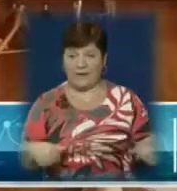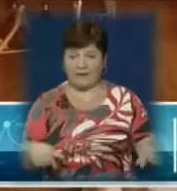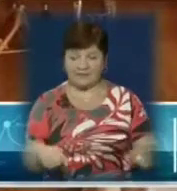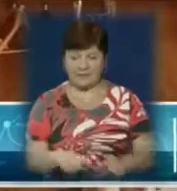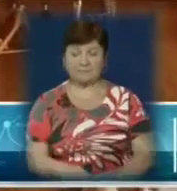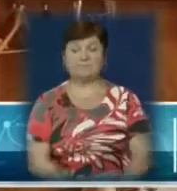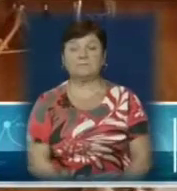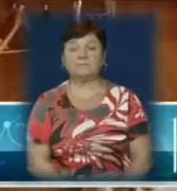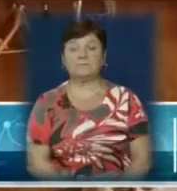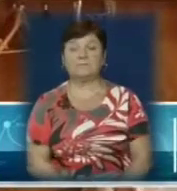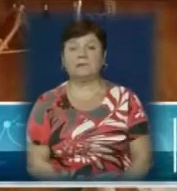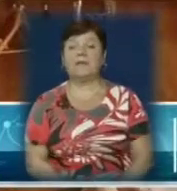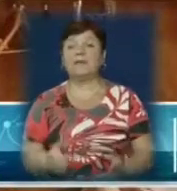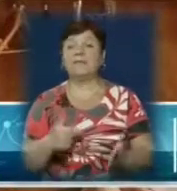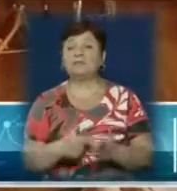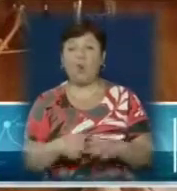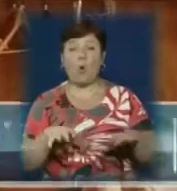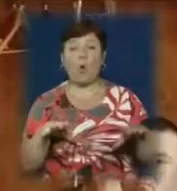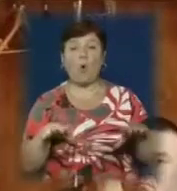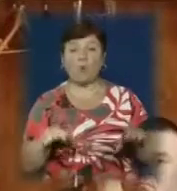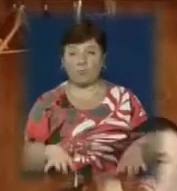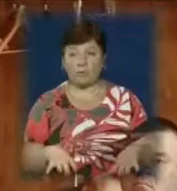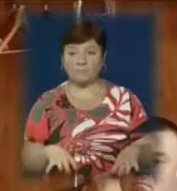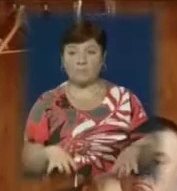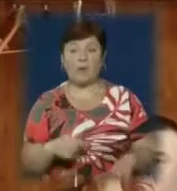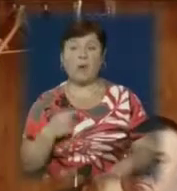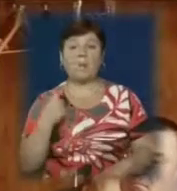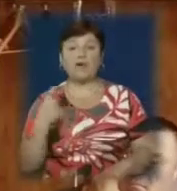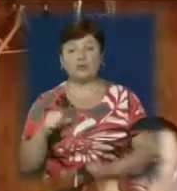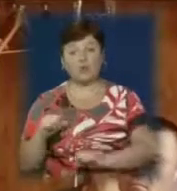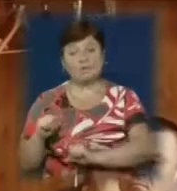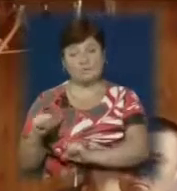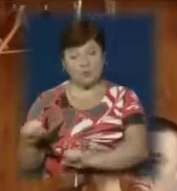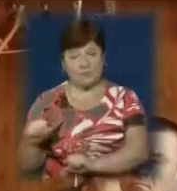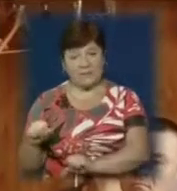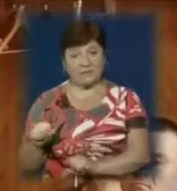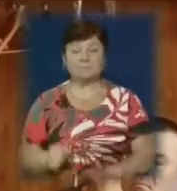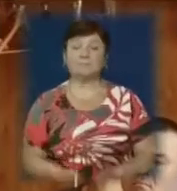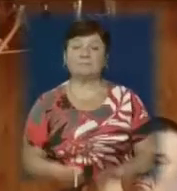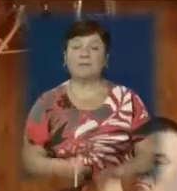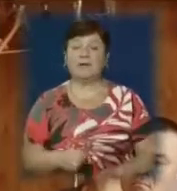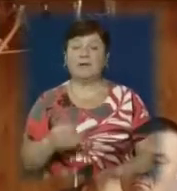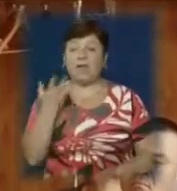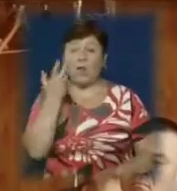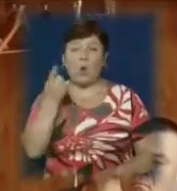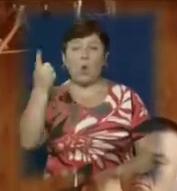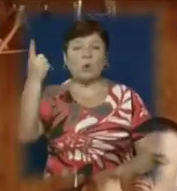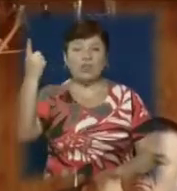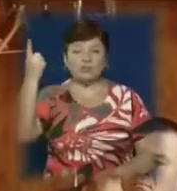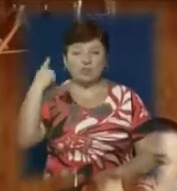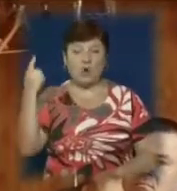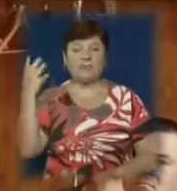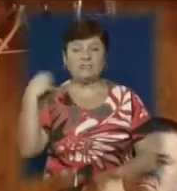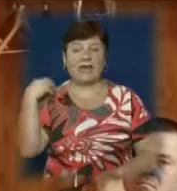дуже схожі на міського голову Повірєлова, першого заступника Івана Волошана і колишнього голову відначальника